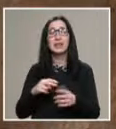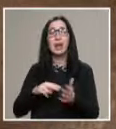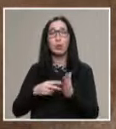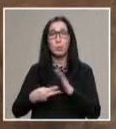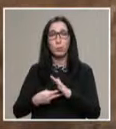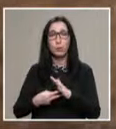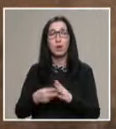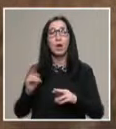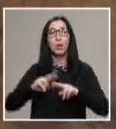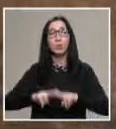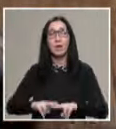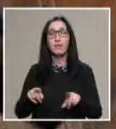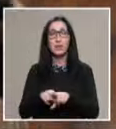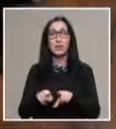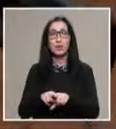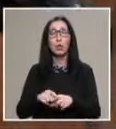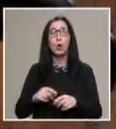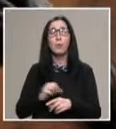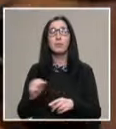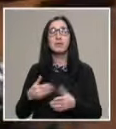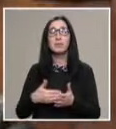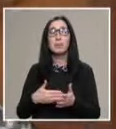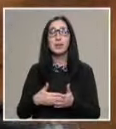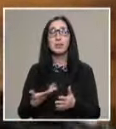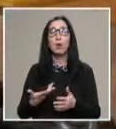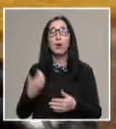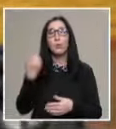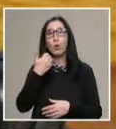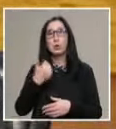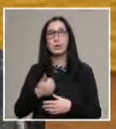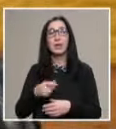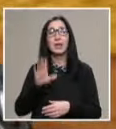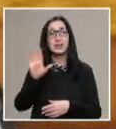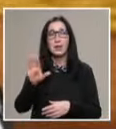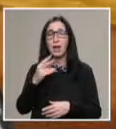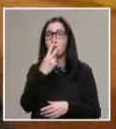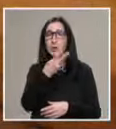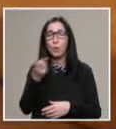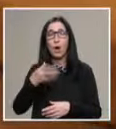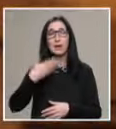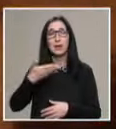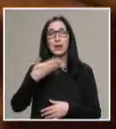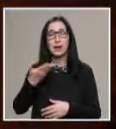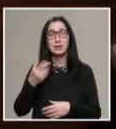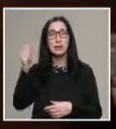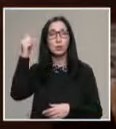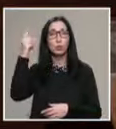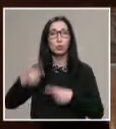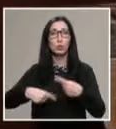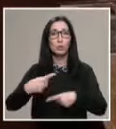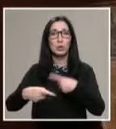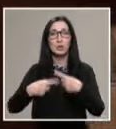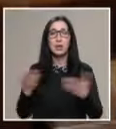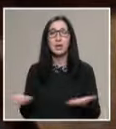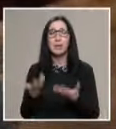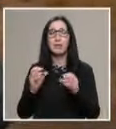артефакти остават също и за безвъзмезно ползване от уредниците в музея. С тях визуалният разказ за културното наследство